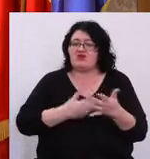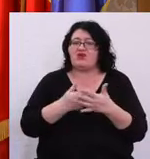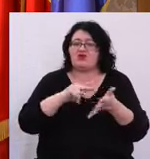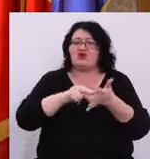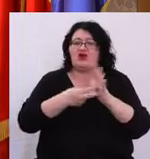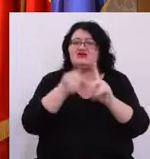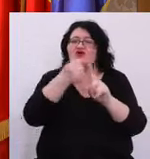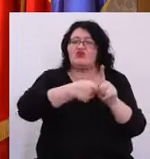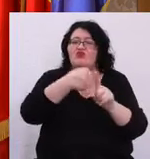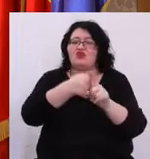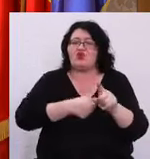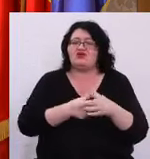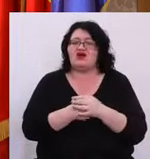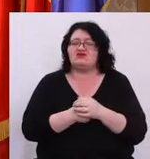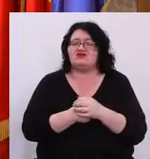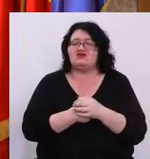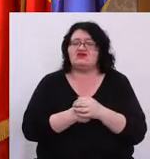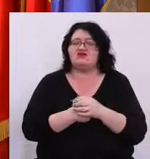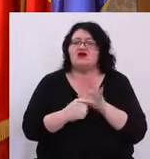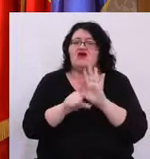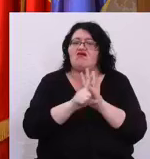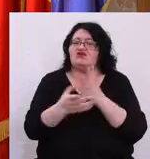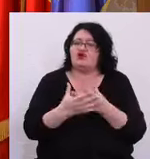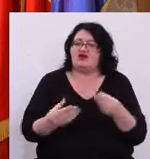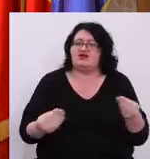organizarea unui protest legal